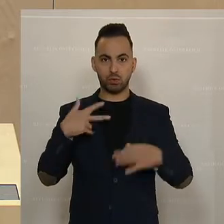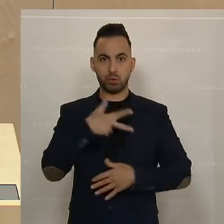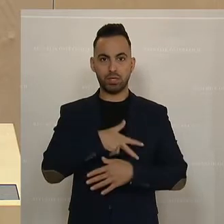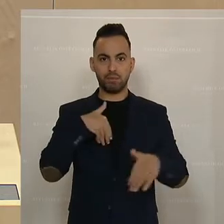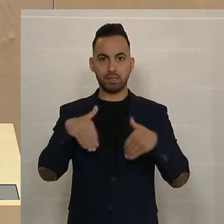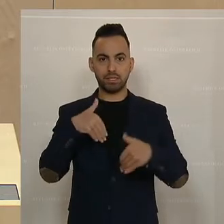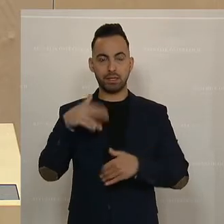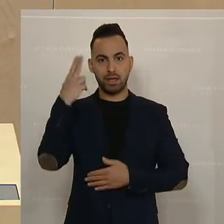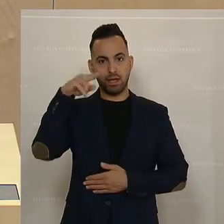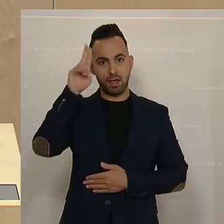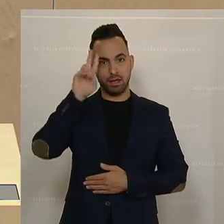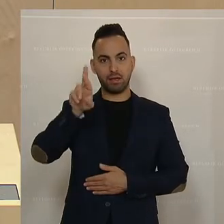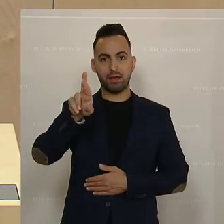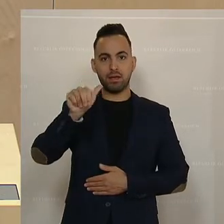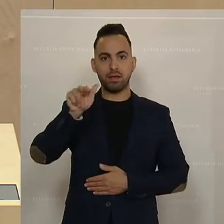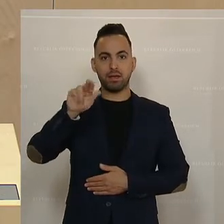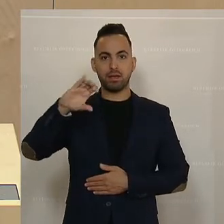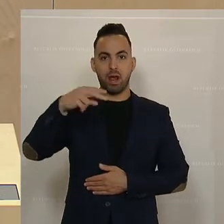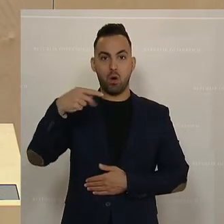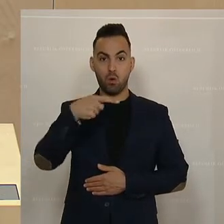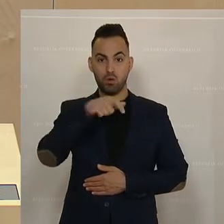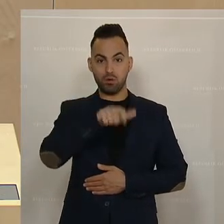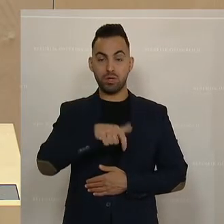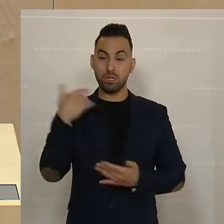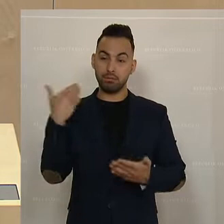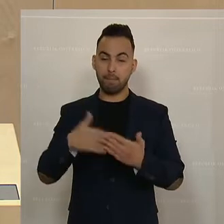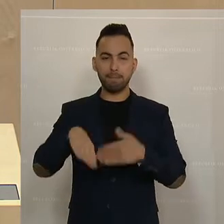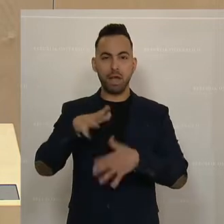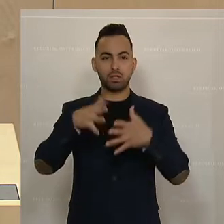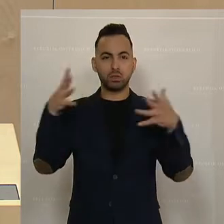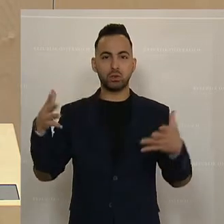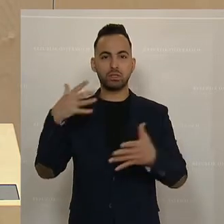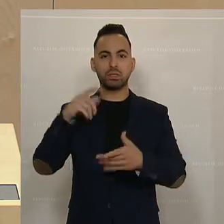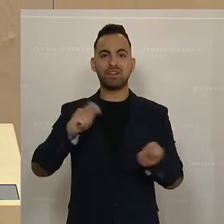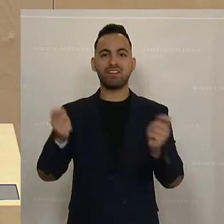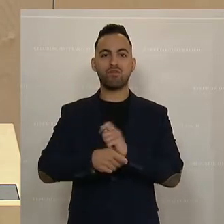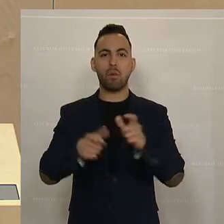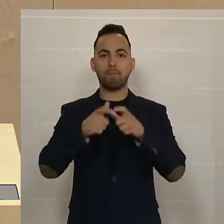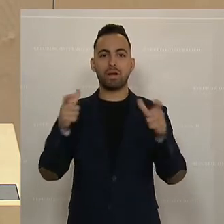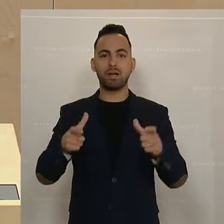Rauch das größte Pflegereformpaket der letzten Jahrzehnte tatsächlich auf den Weg bringen.